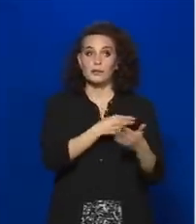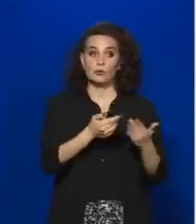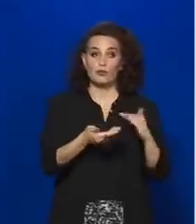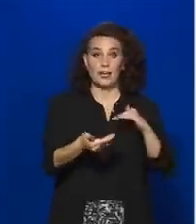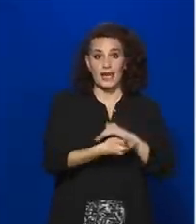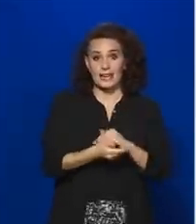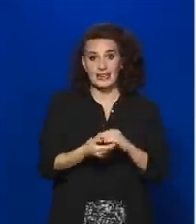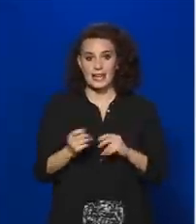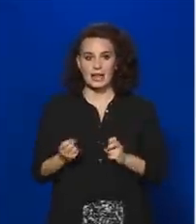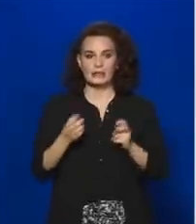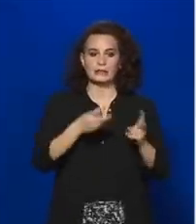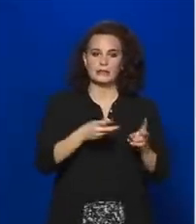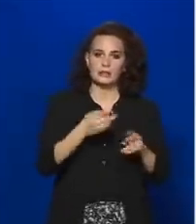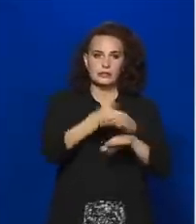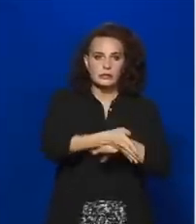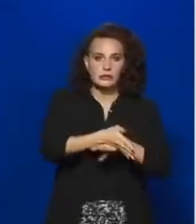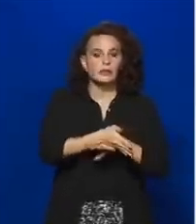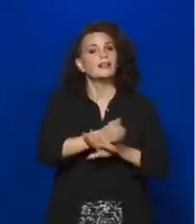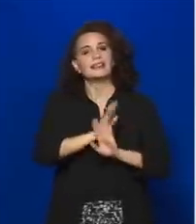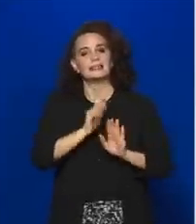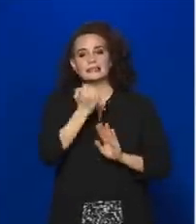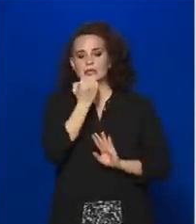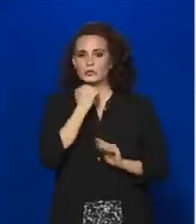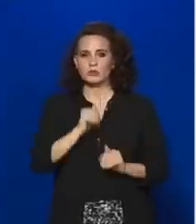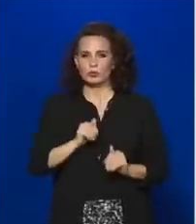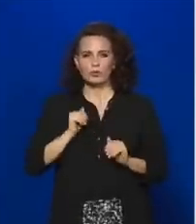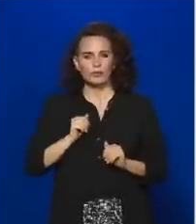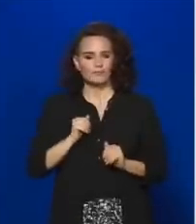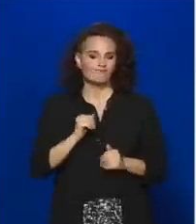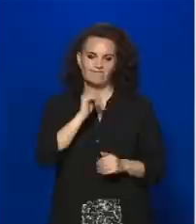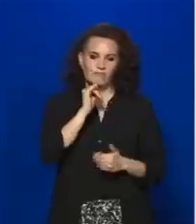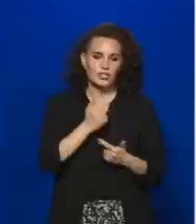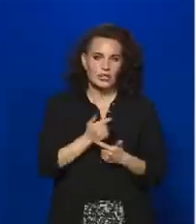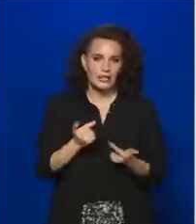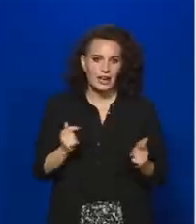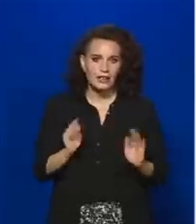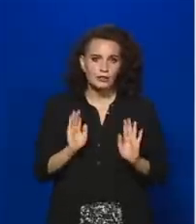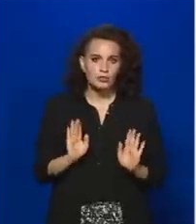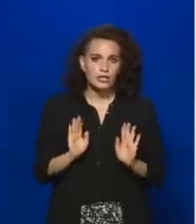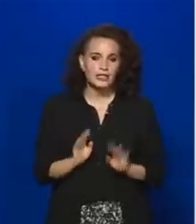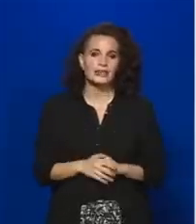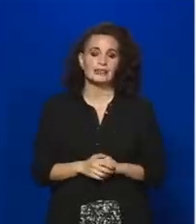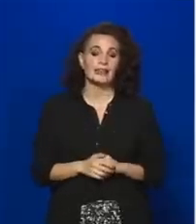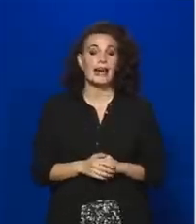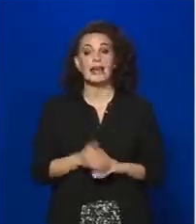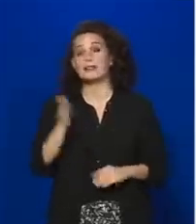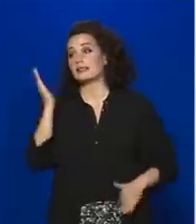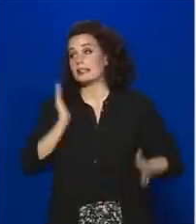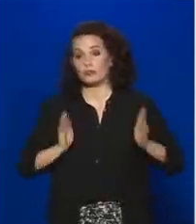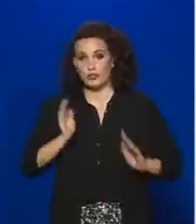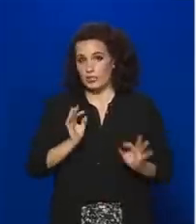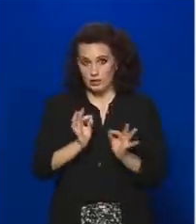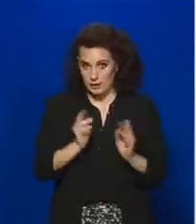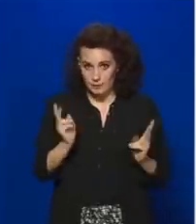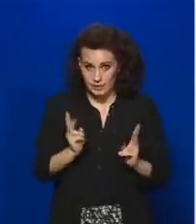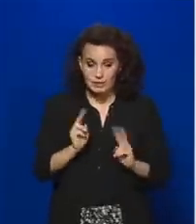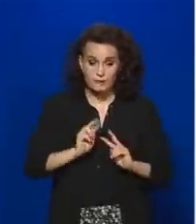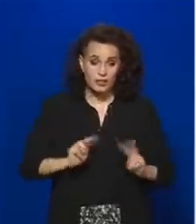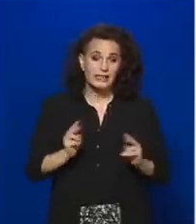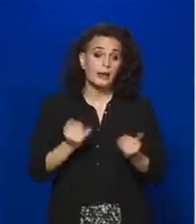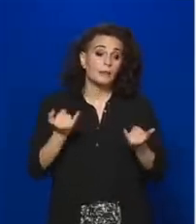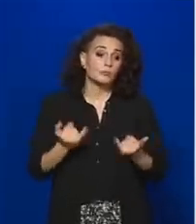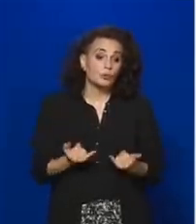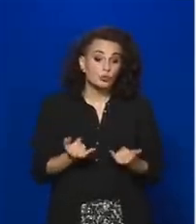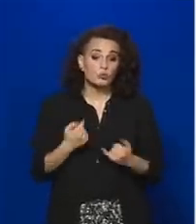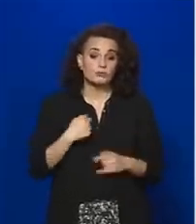ezt csak nagyon óvatosan tenném meg. Még egyszerűen nem azt mondom, hogy nincs erre lehetőség, de ez egészen a szíveszéges esetben van lehetőség, és miután most arról